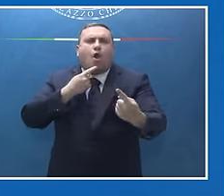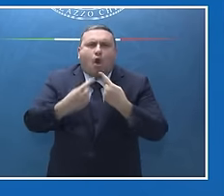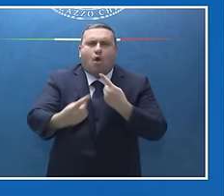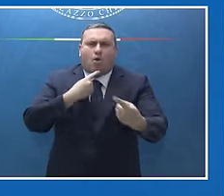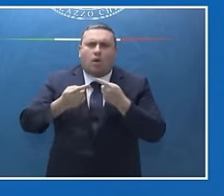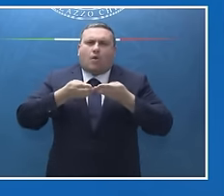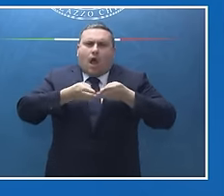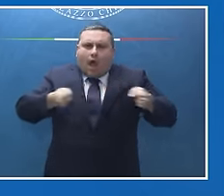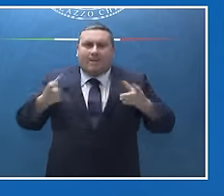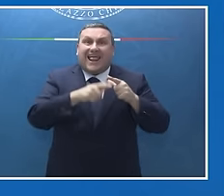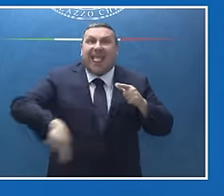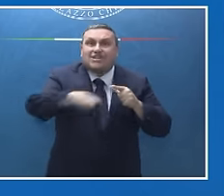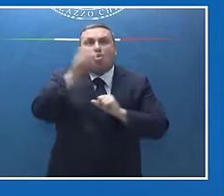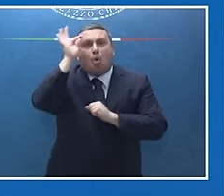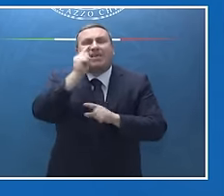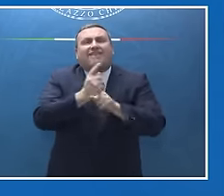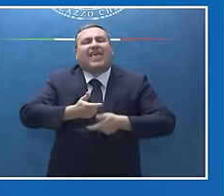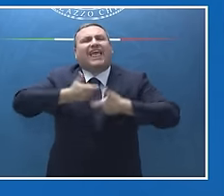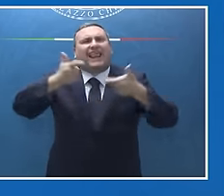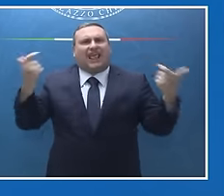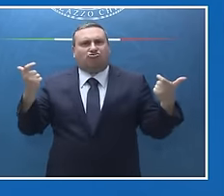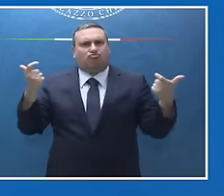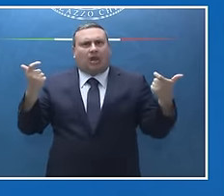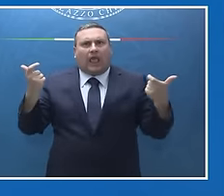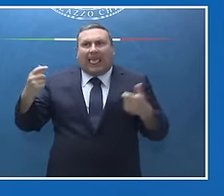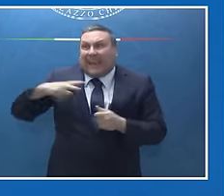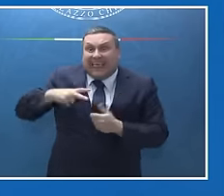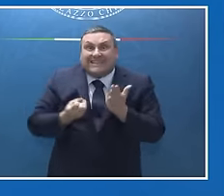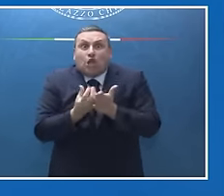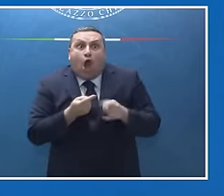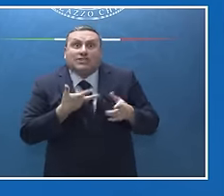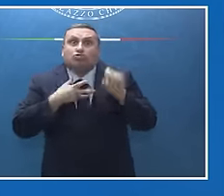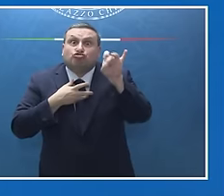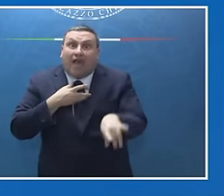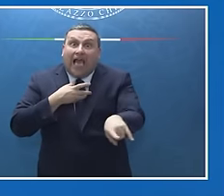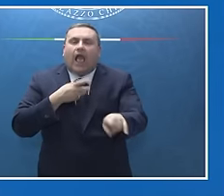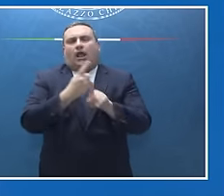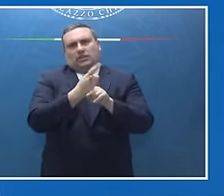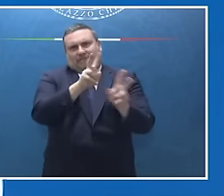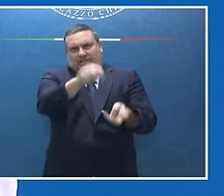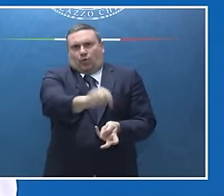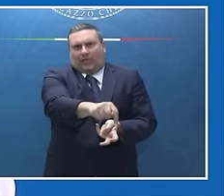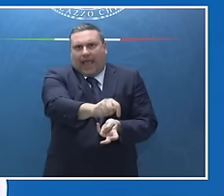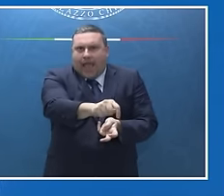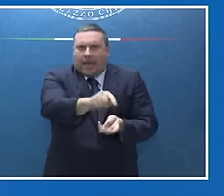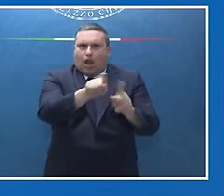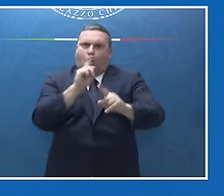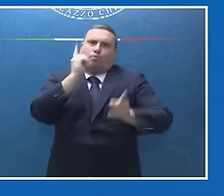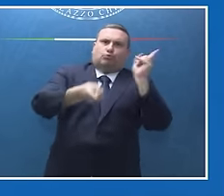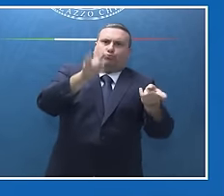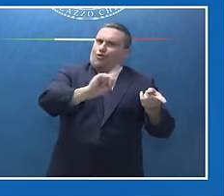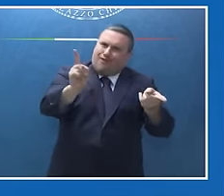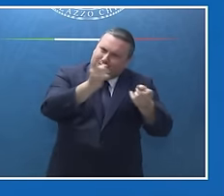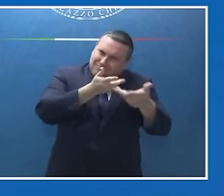possano crescere e prosperare con le risorse che possiedono. Noi abbiamo condiviso ad alto livello diverse